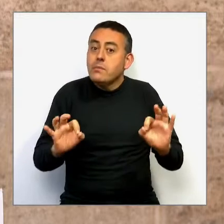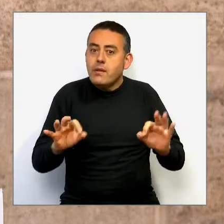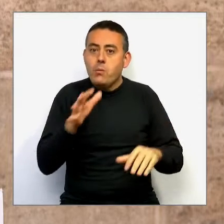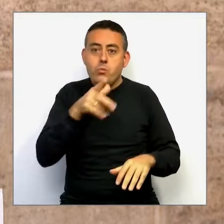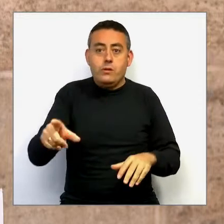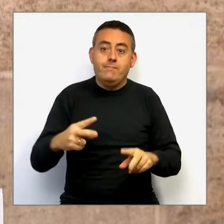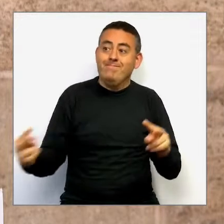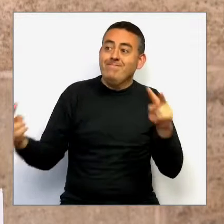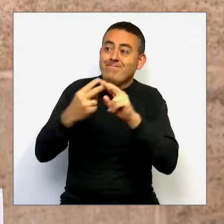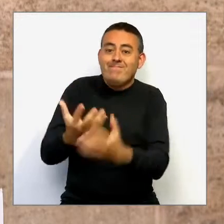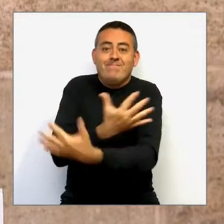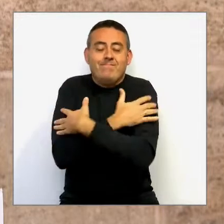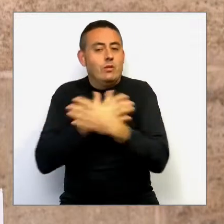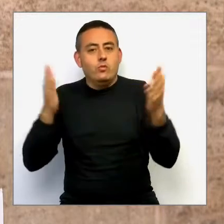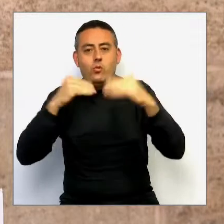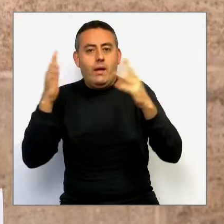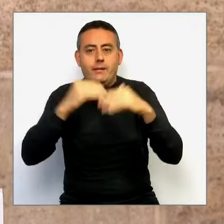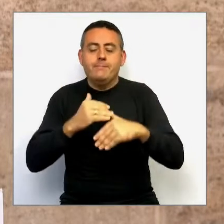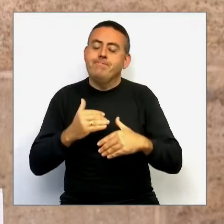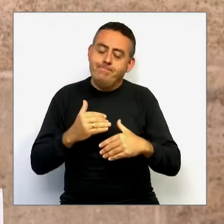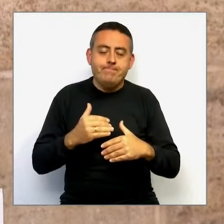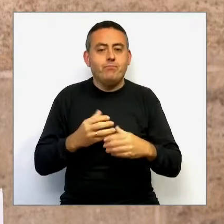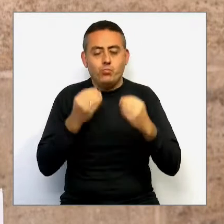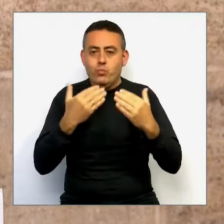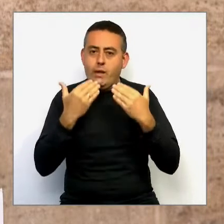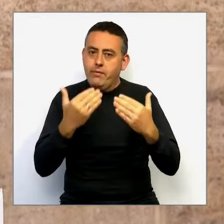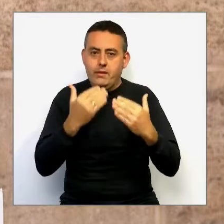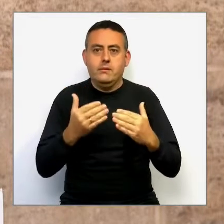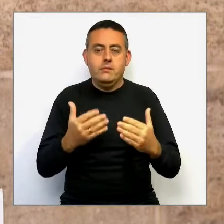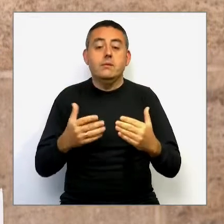d'una manera molt rellevant a aturar la pandèmia.